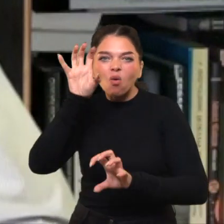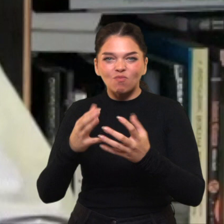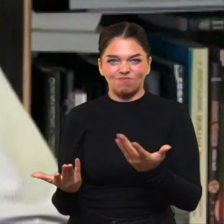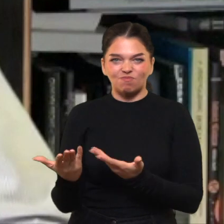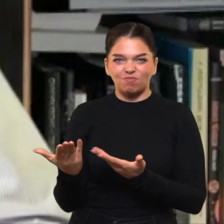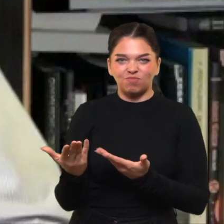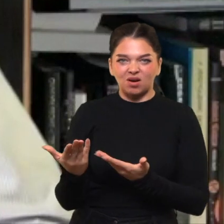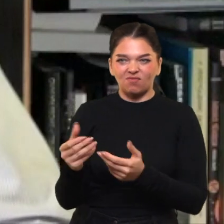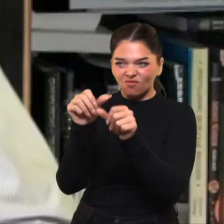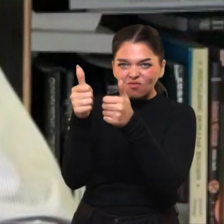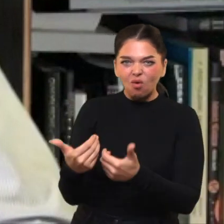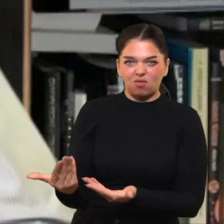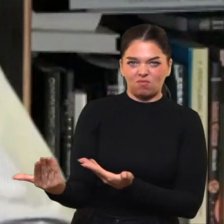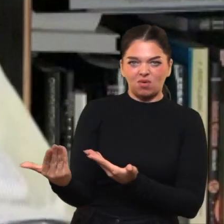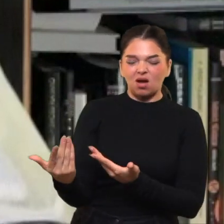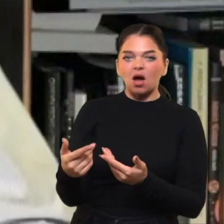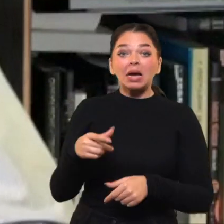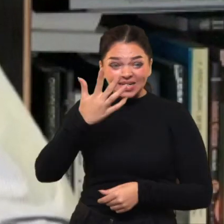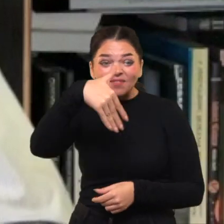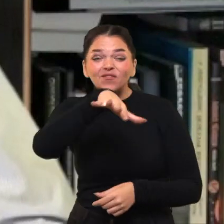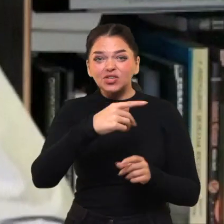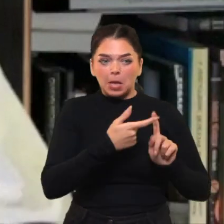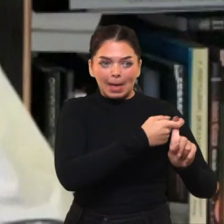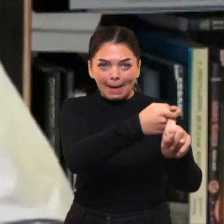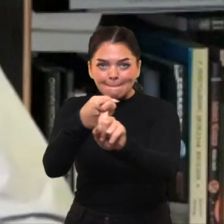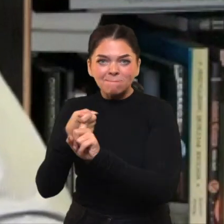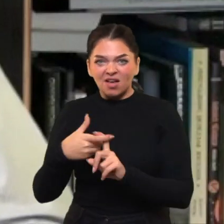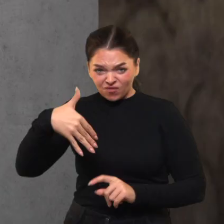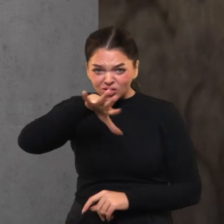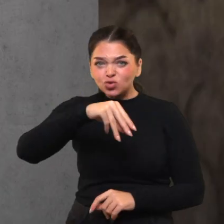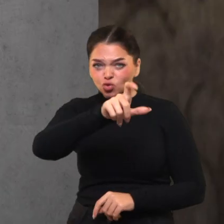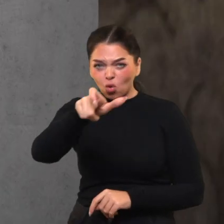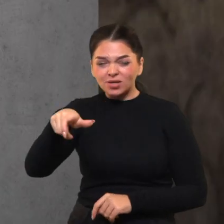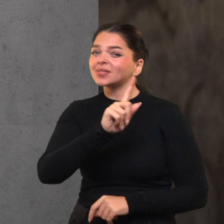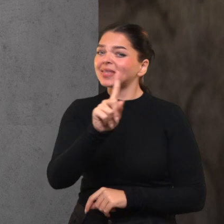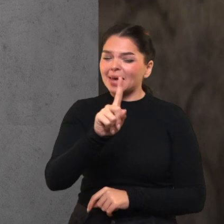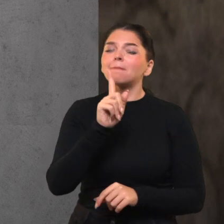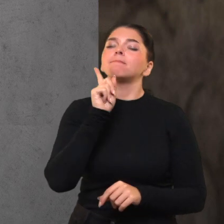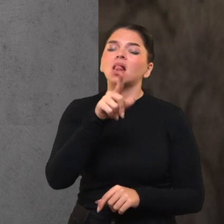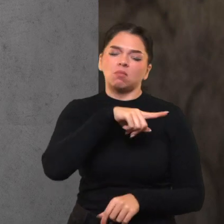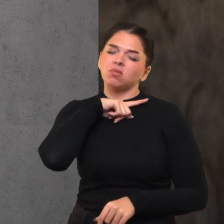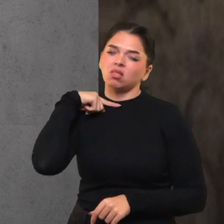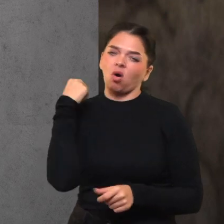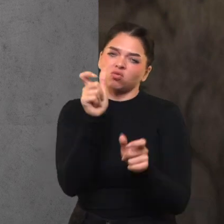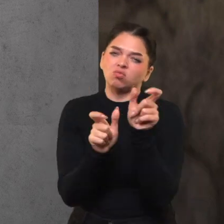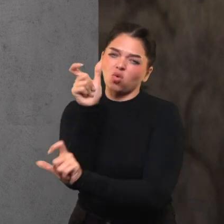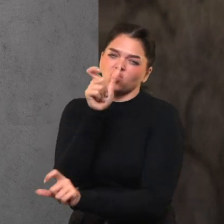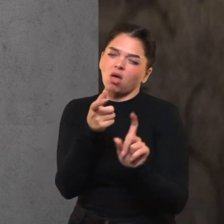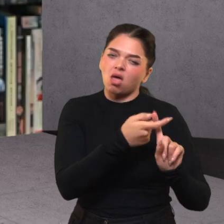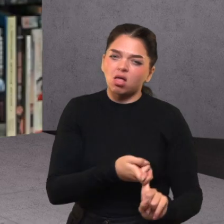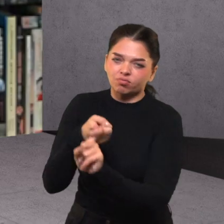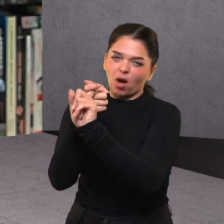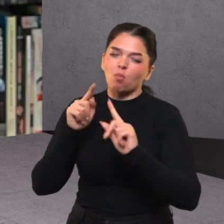Negalima pasakyti, kad tai paveikė visus, bet paveiktas, labai labai reikšmingas skaičius Rusijos žmonių.